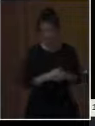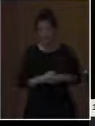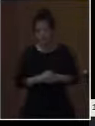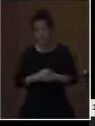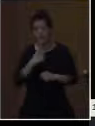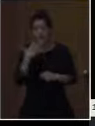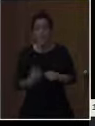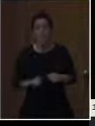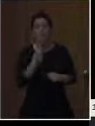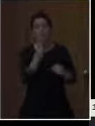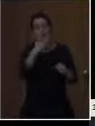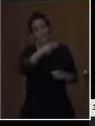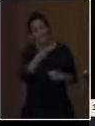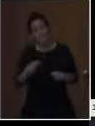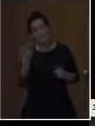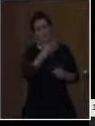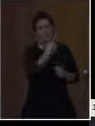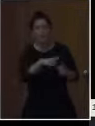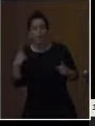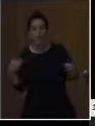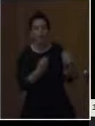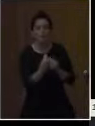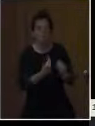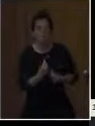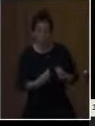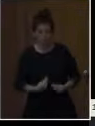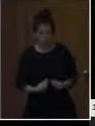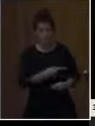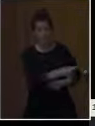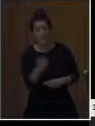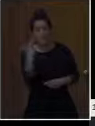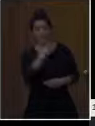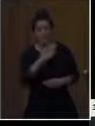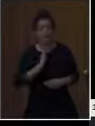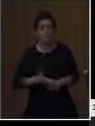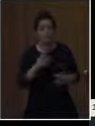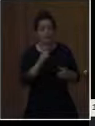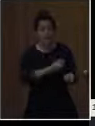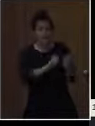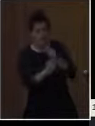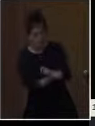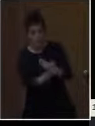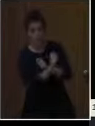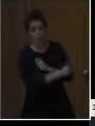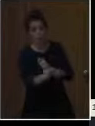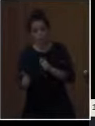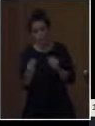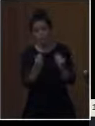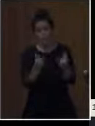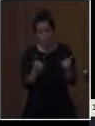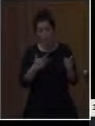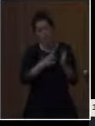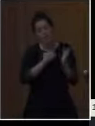διαθεματικές εργασίες, με τις οποίες επειδή έχουμε να επεξεργαστούν οι μαθητές μας σε ένα σημαντικό ζήτημα. Όπως για παράδειγμα η